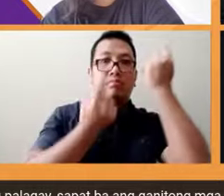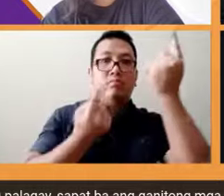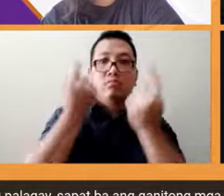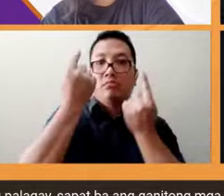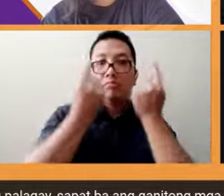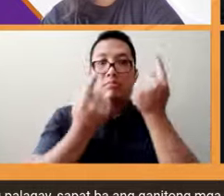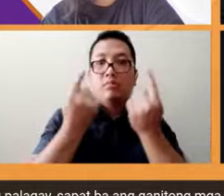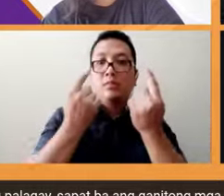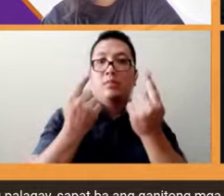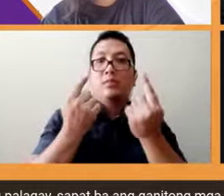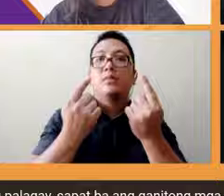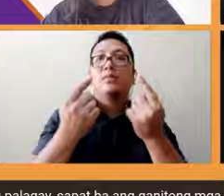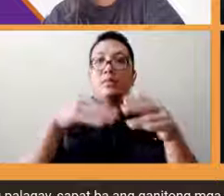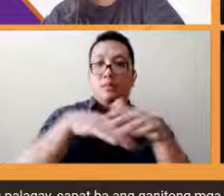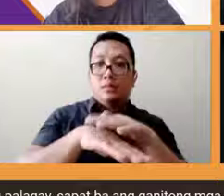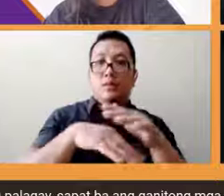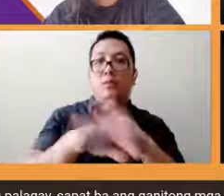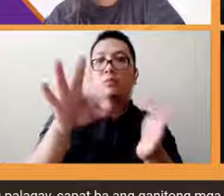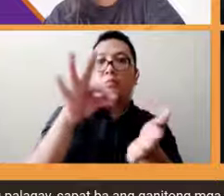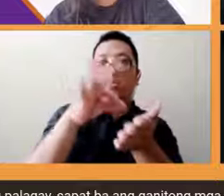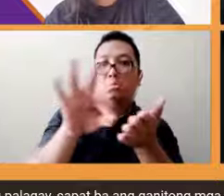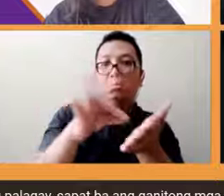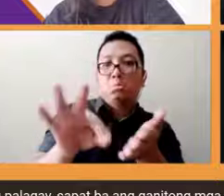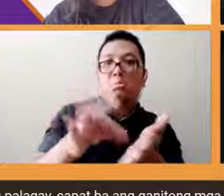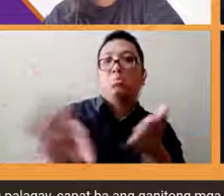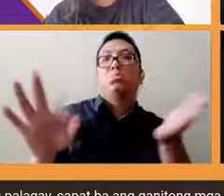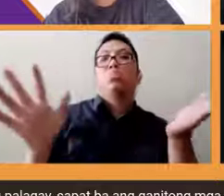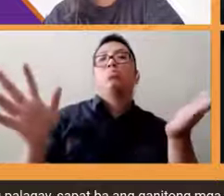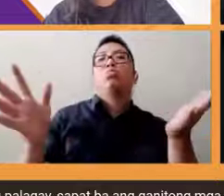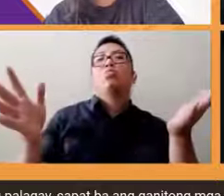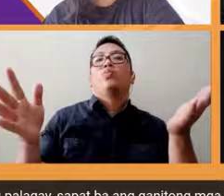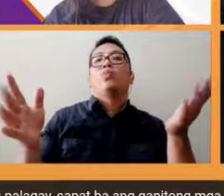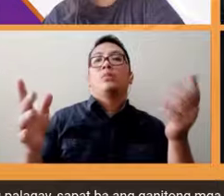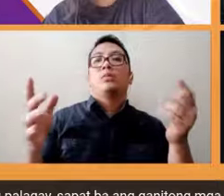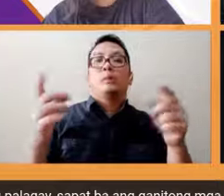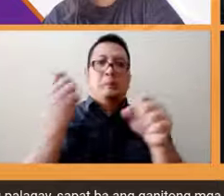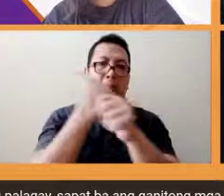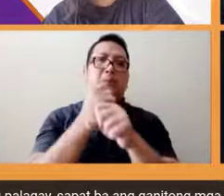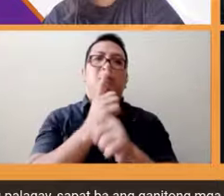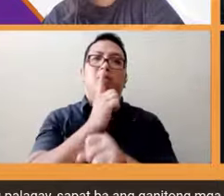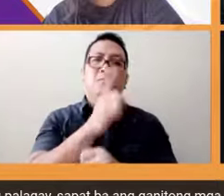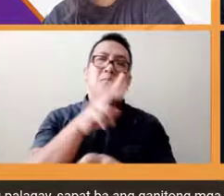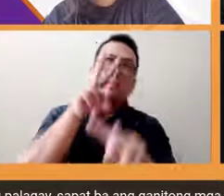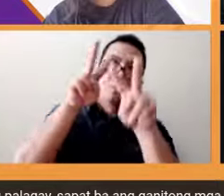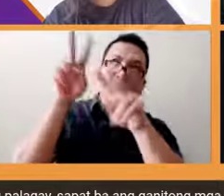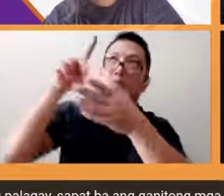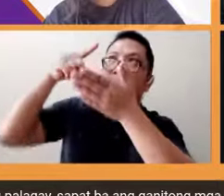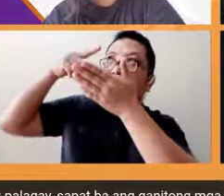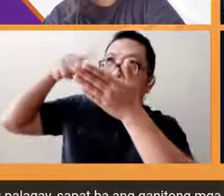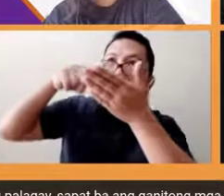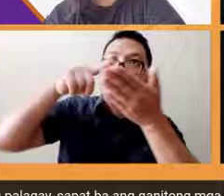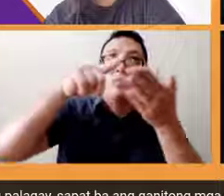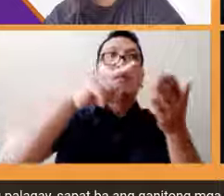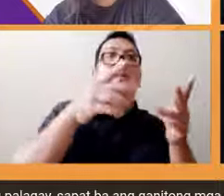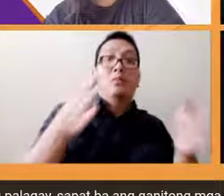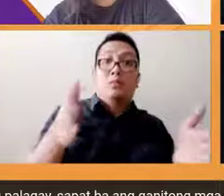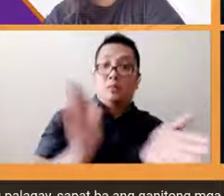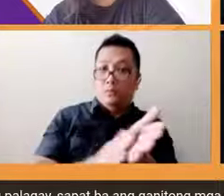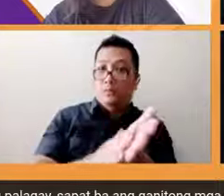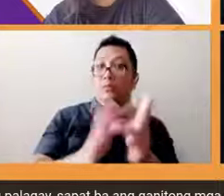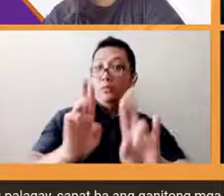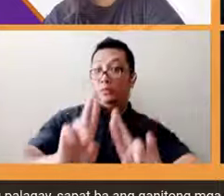accessibility audit na tayo i-check natin kung gaano baka accessible ito kasi hindi lang naman